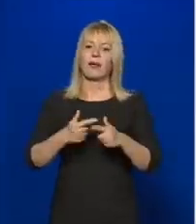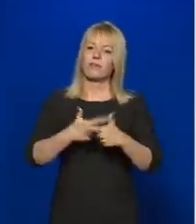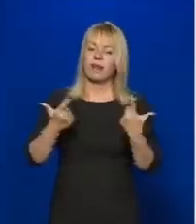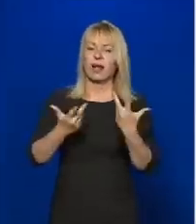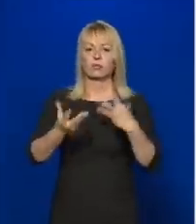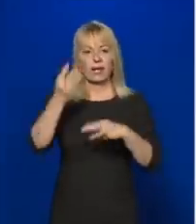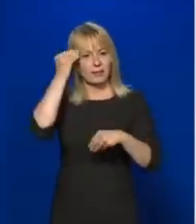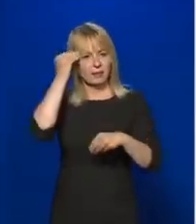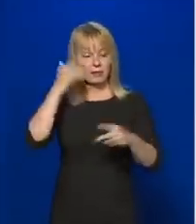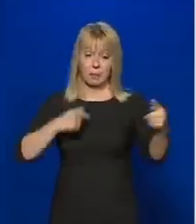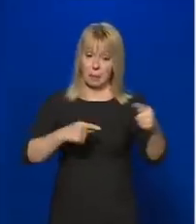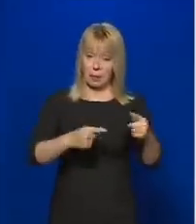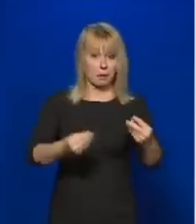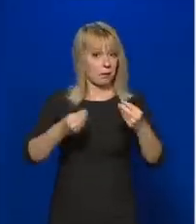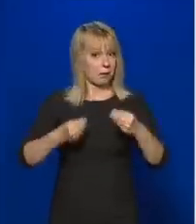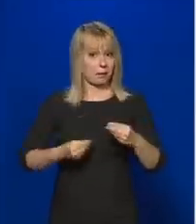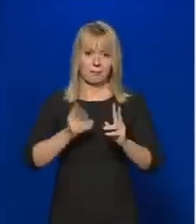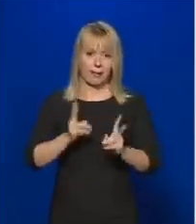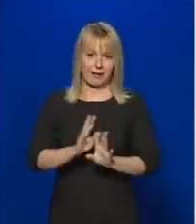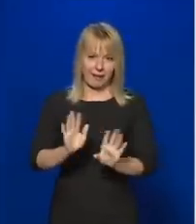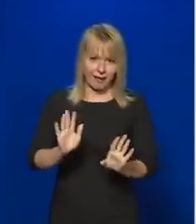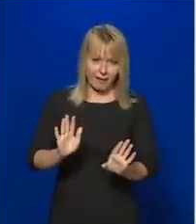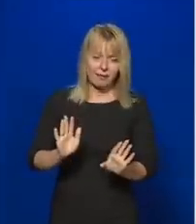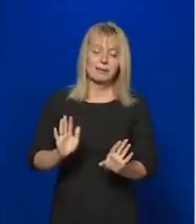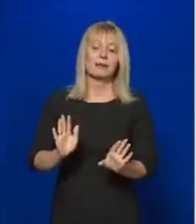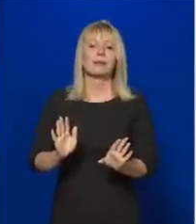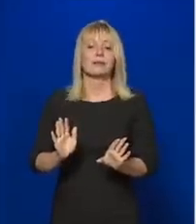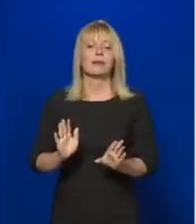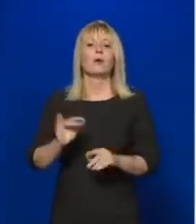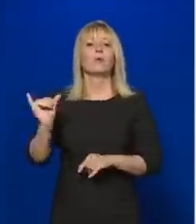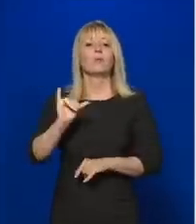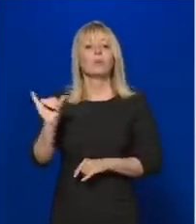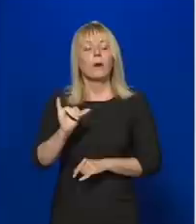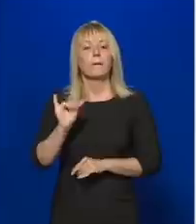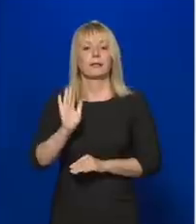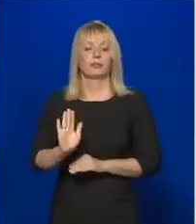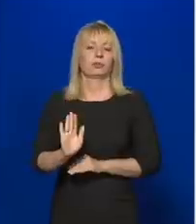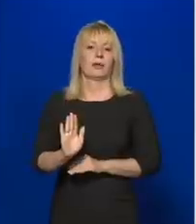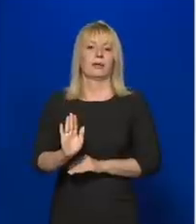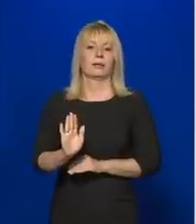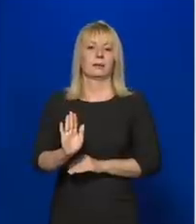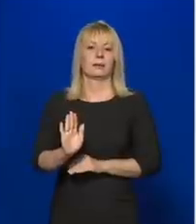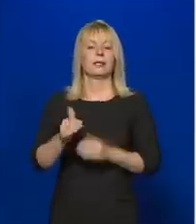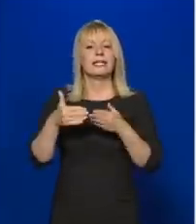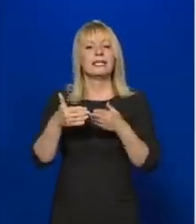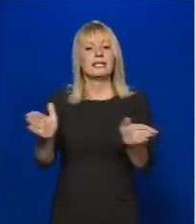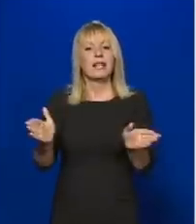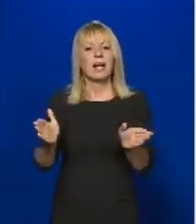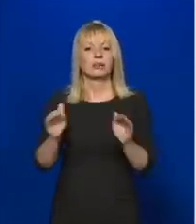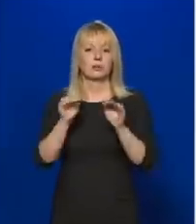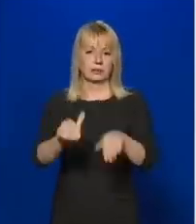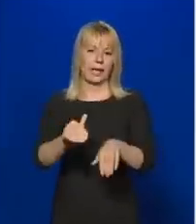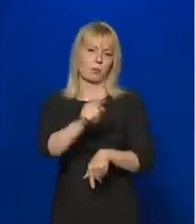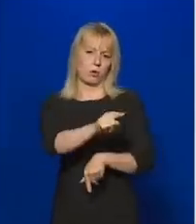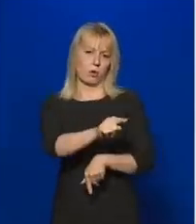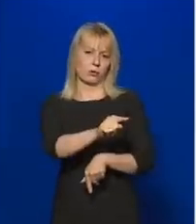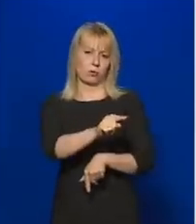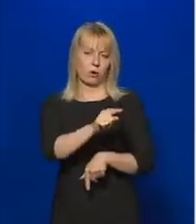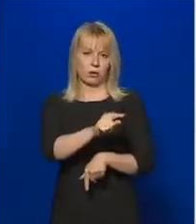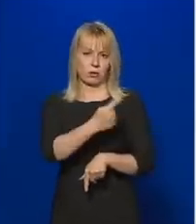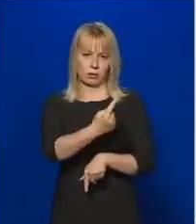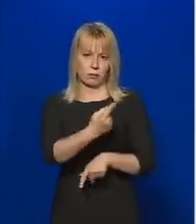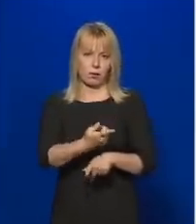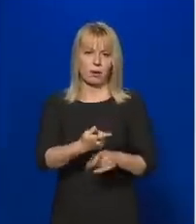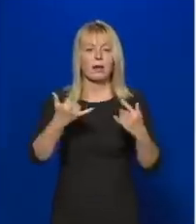állásfoglalást tenni azzal kapcsolatosan, hogy Budapesten a nyitást támogatja, a főpolgármester úr a jelenlegi helyzet